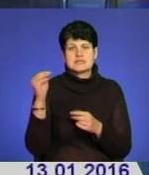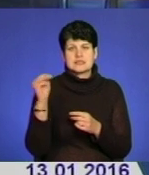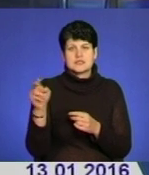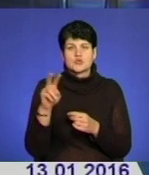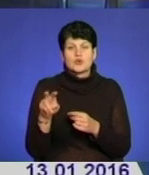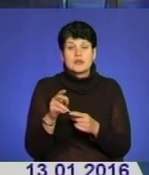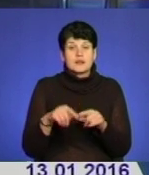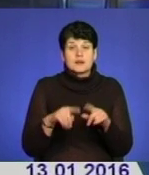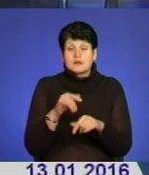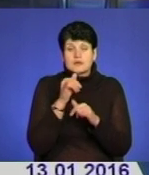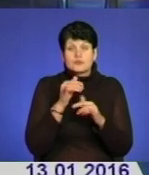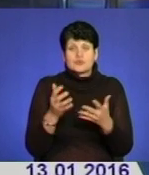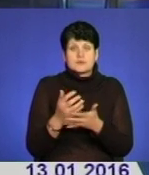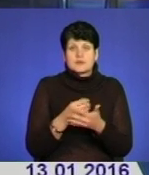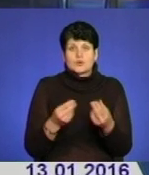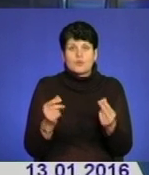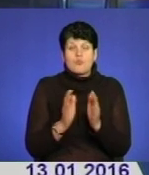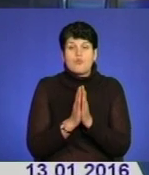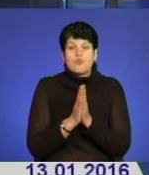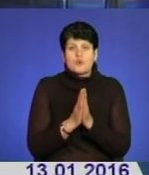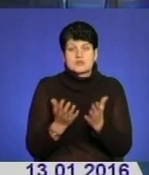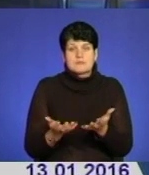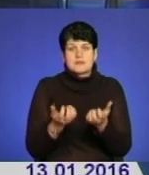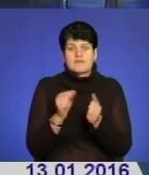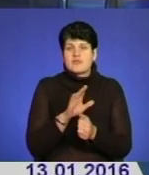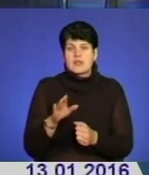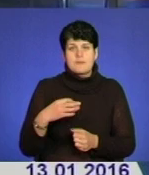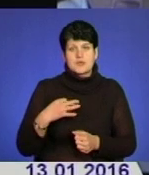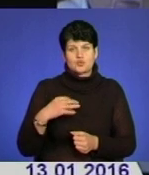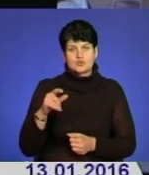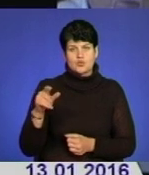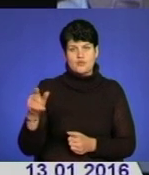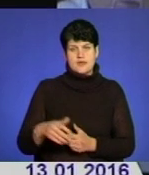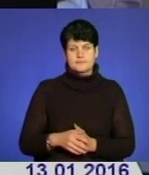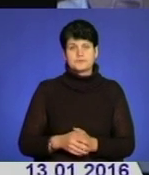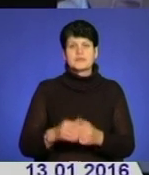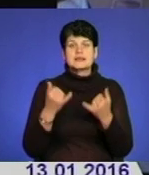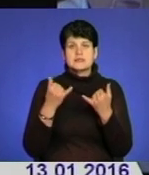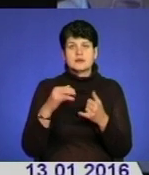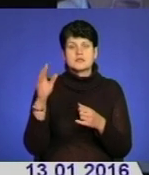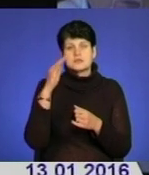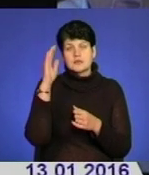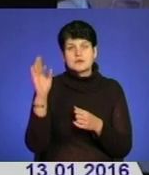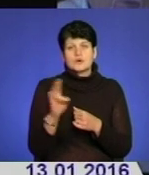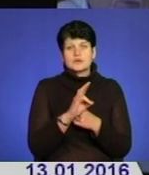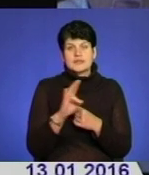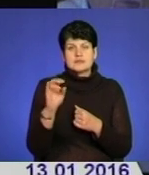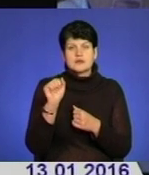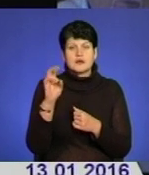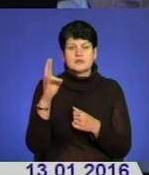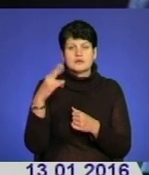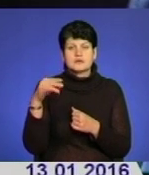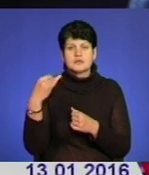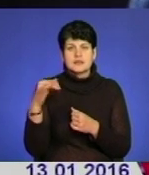Рідні не можуть самотужки зібрати такі гроші, тому просять підтримки у небайдужих людей. Зараз отець Андрій разом з дружиною перебуває у